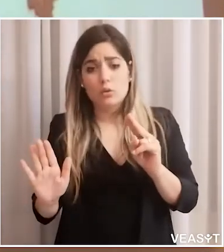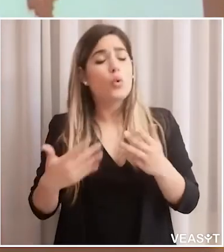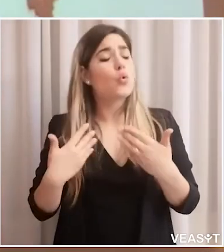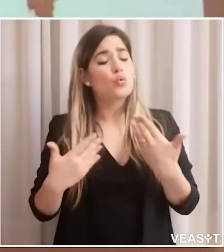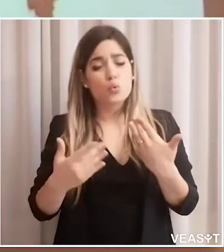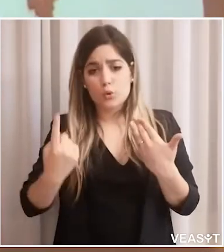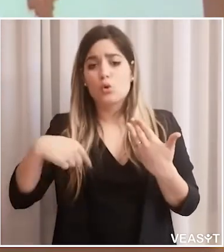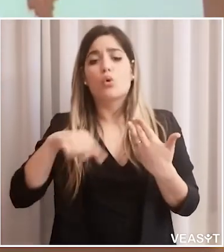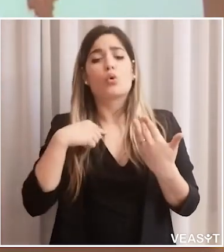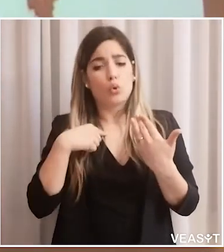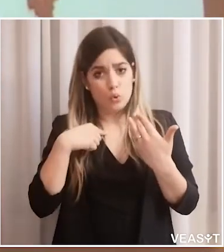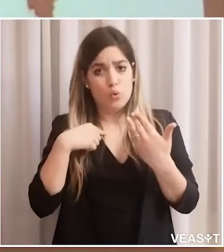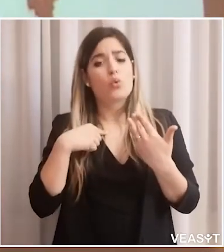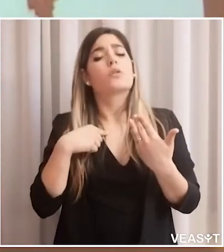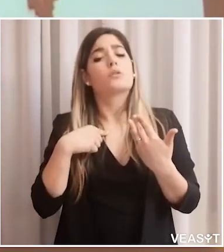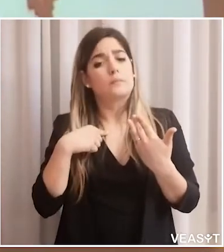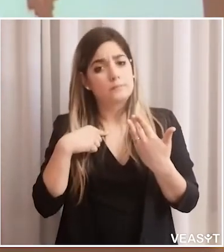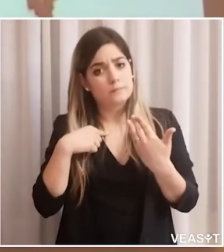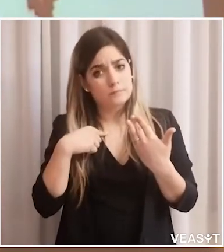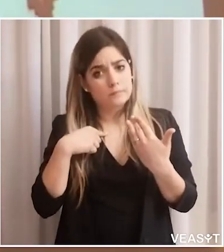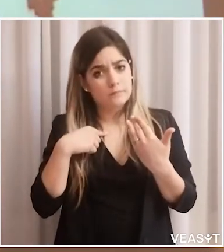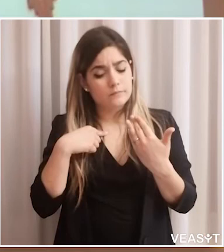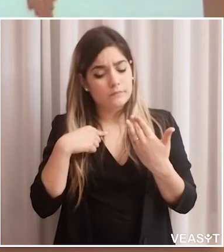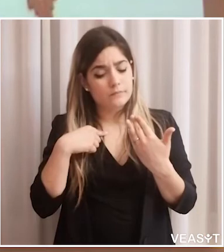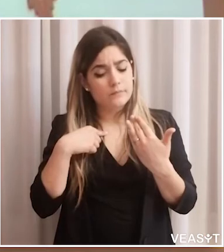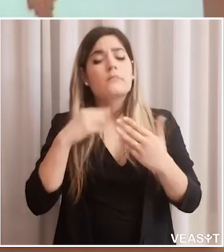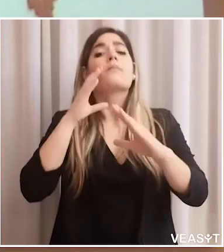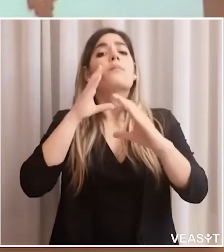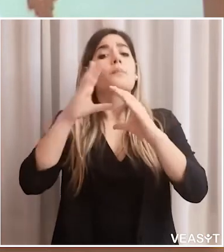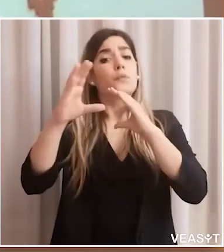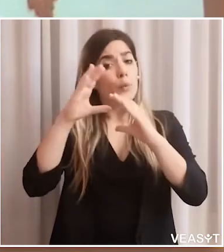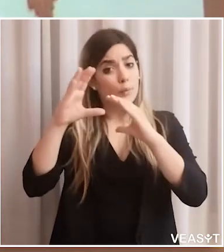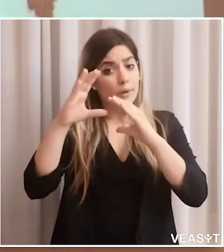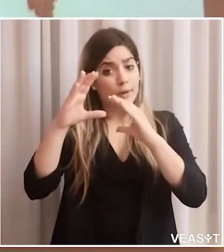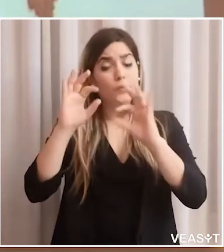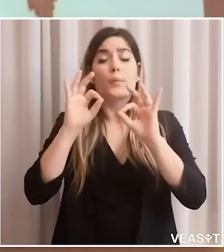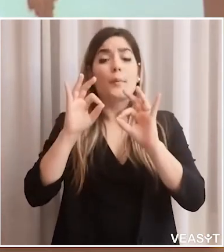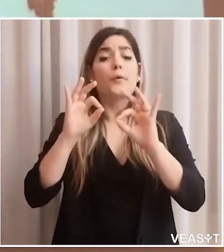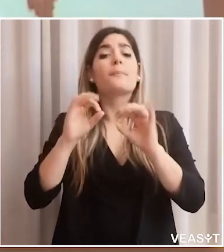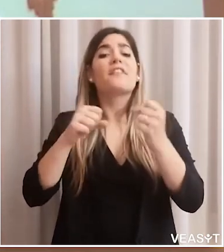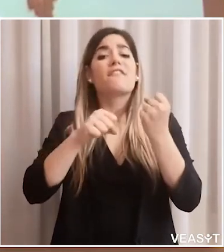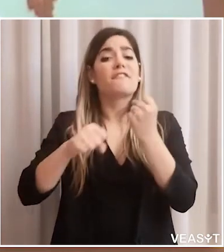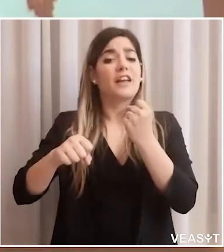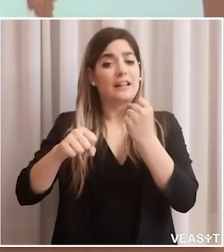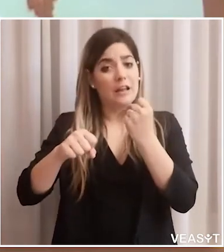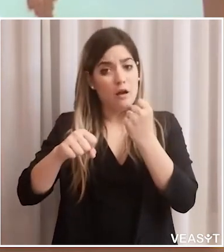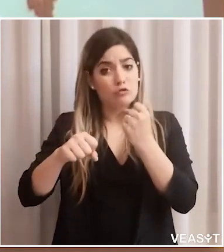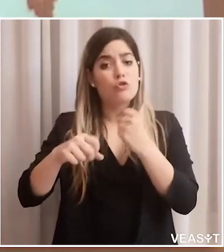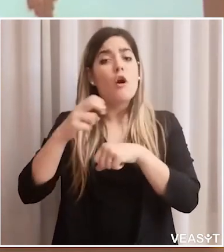quella di poter garantire delle prestazioni in sicurezza. Da subito abbiamo fatto a nostre le